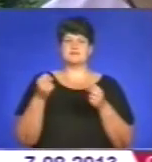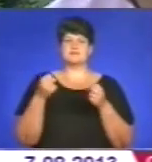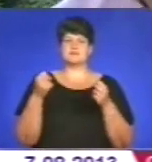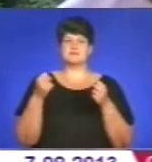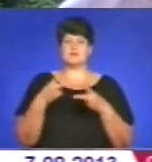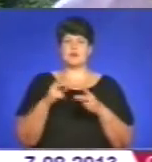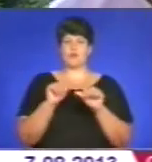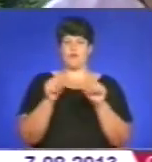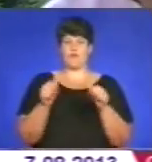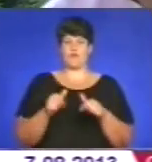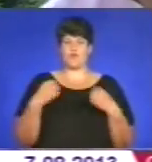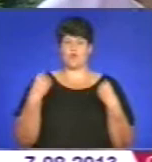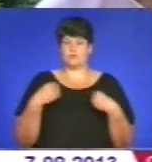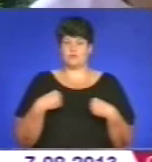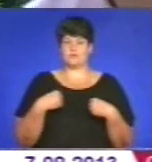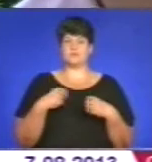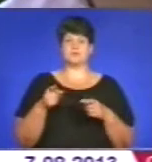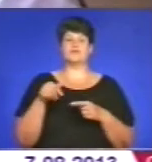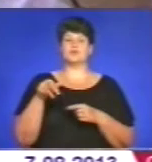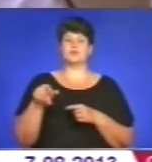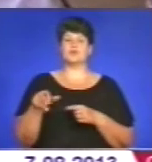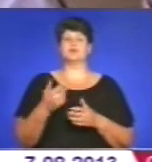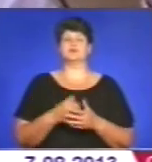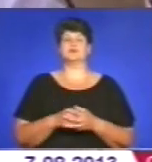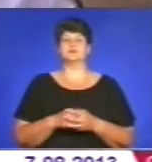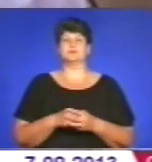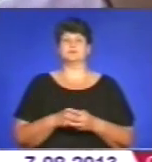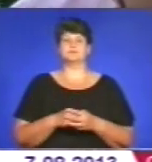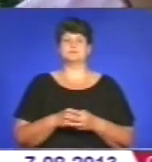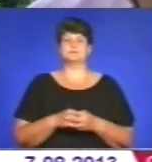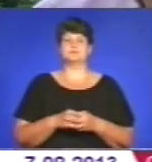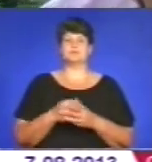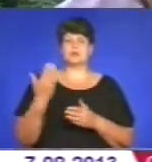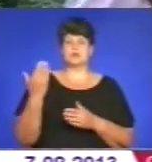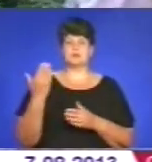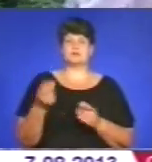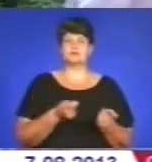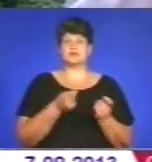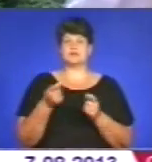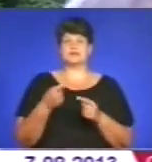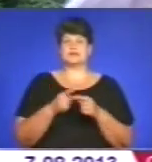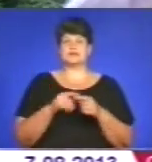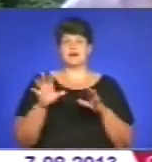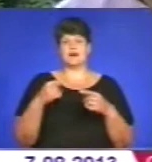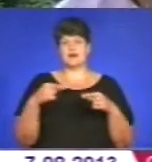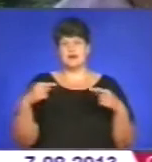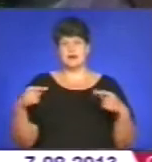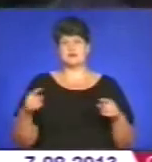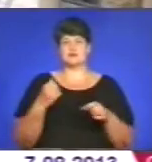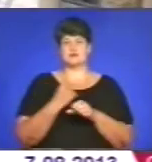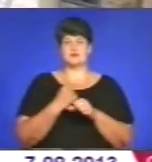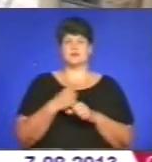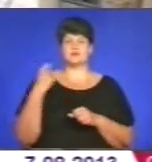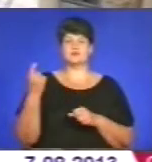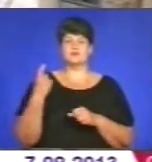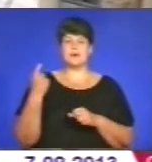так можна сказати, і вони доходили до їхніх палат, доносили їм і все, а решта працювали по господарству.